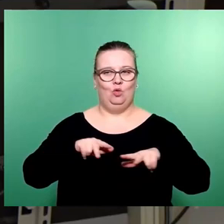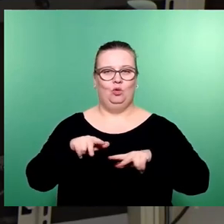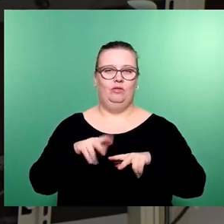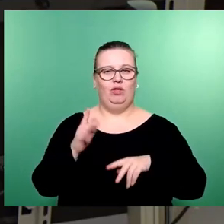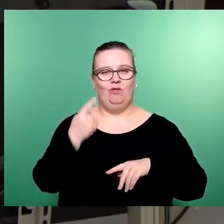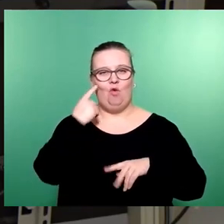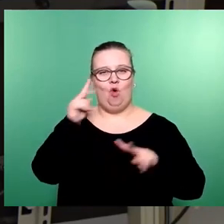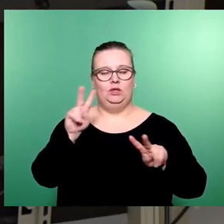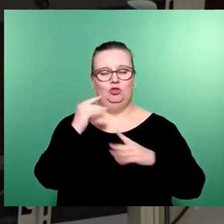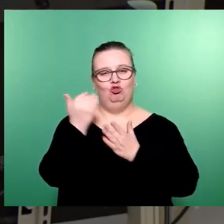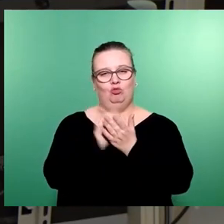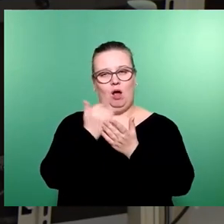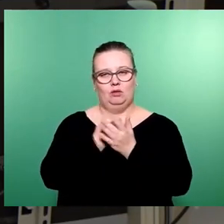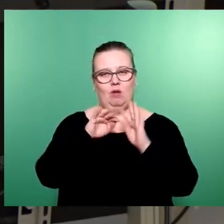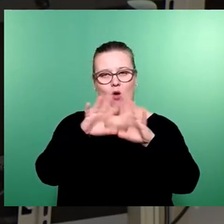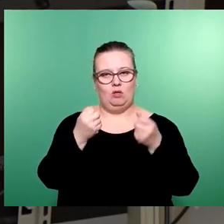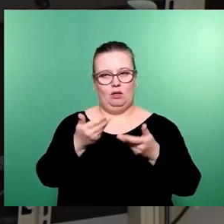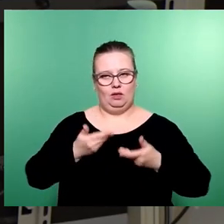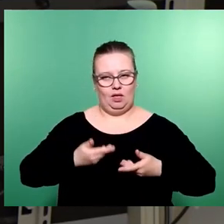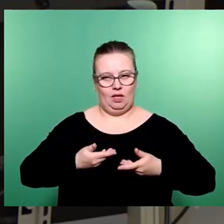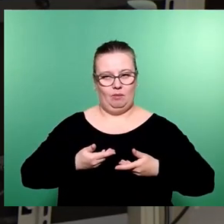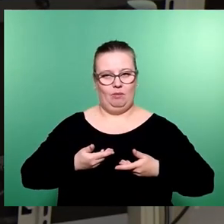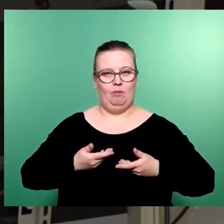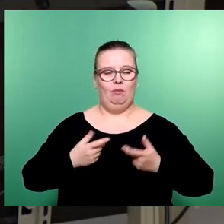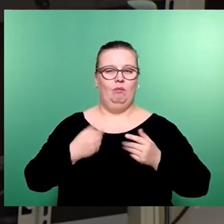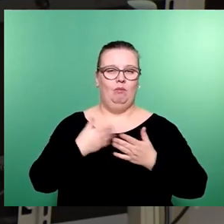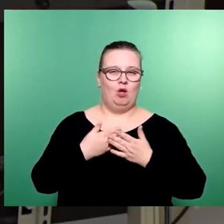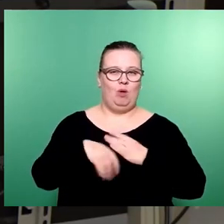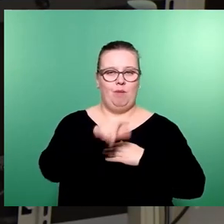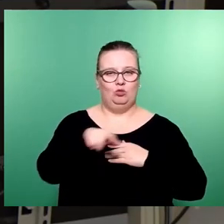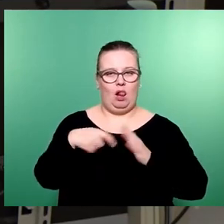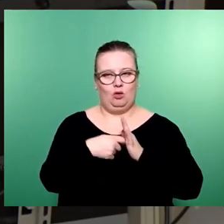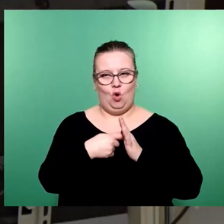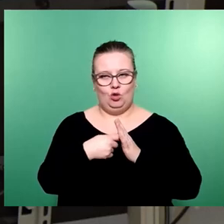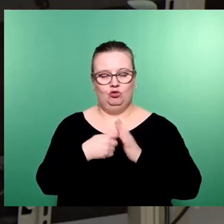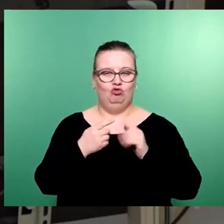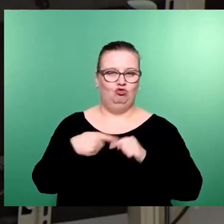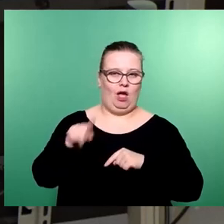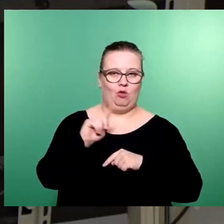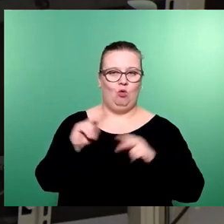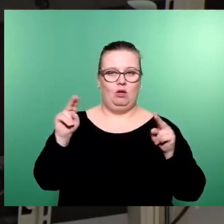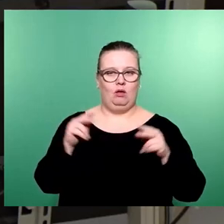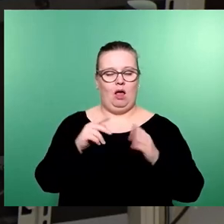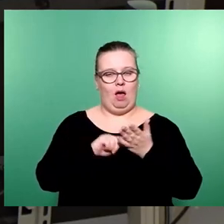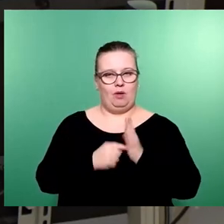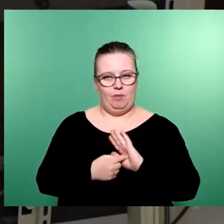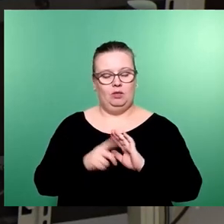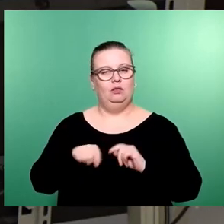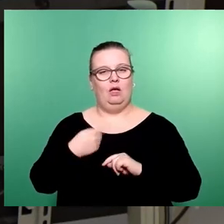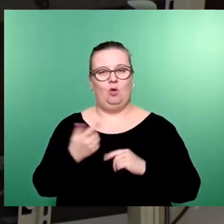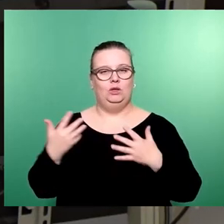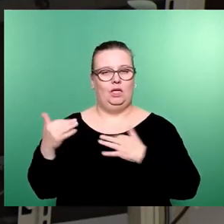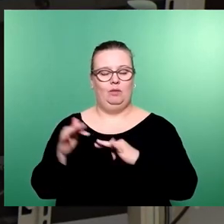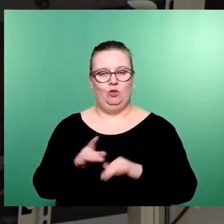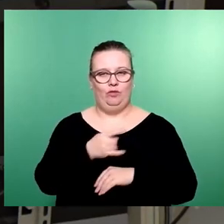sparsamer Haushalt, der uns vorgelegt wurde. Risiken wie beispielsweise bei den Personalkostensteigerungen sind abgebildet. Dennoch gab es dann auch noch 10 Millionen pro